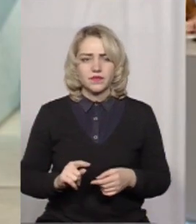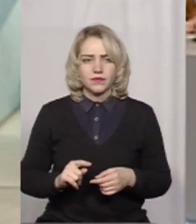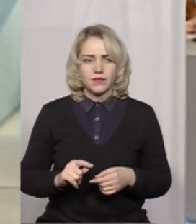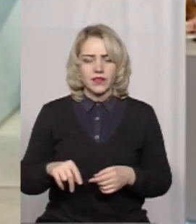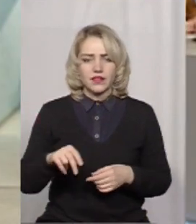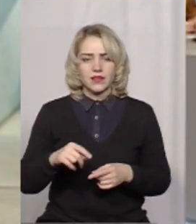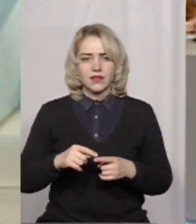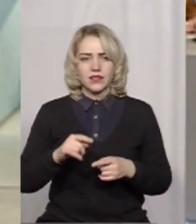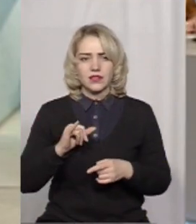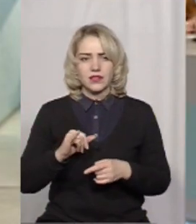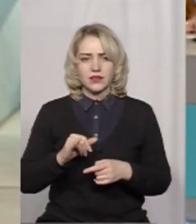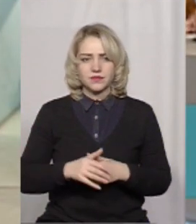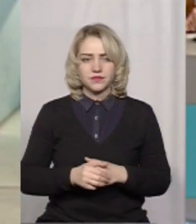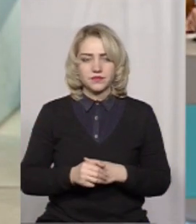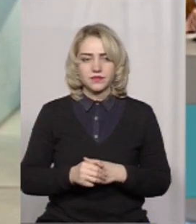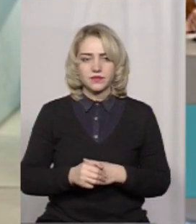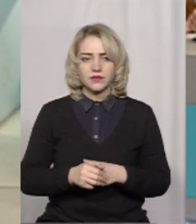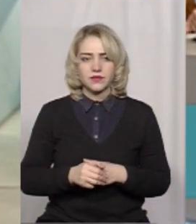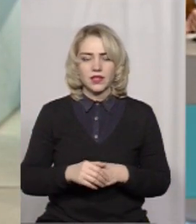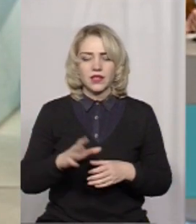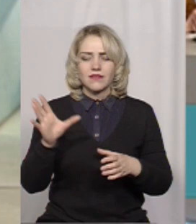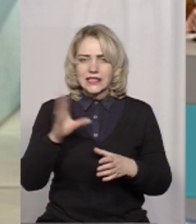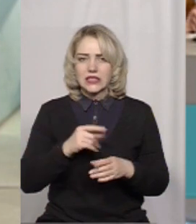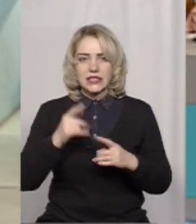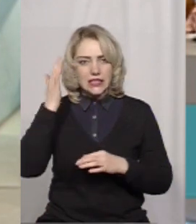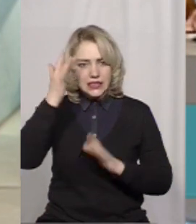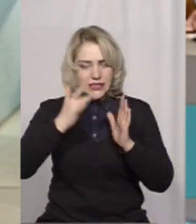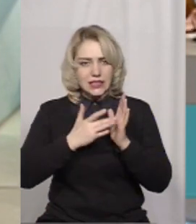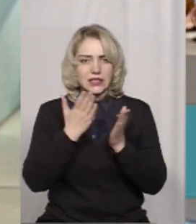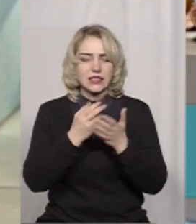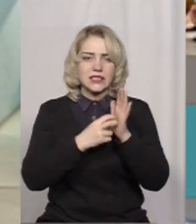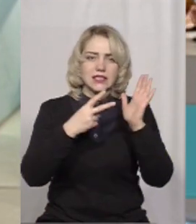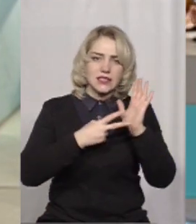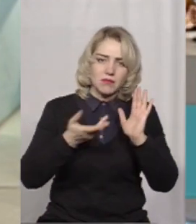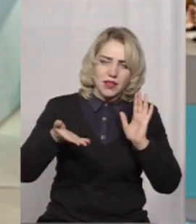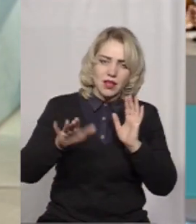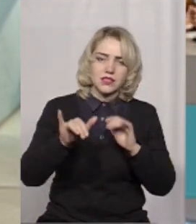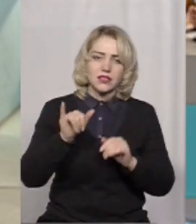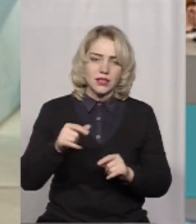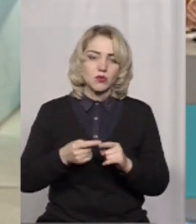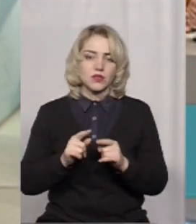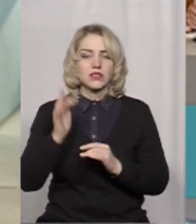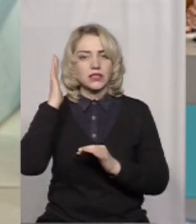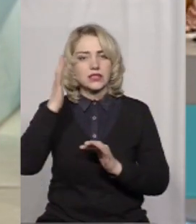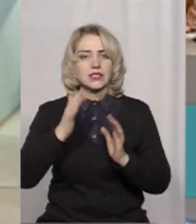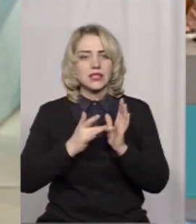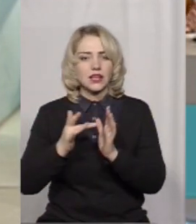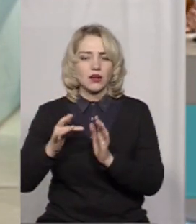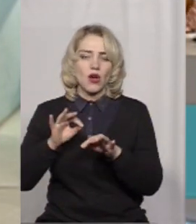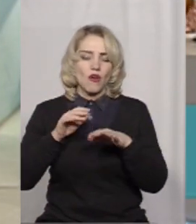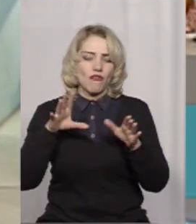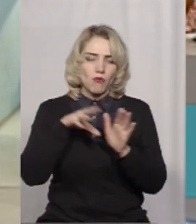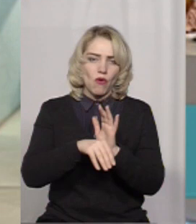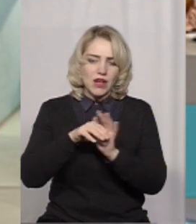сильні інститути. І всього їх є 17, і по цих 17 цілях впроваджуються різні